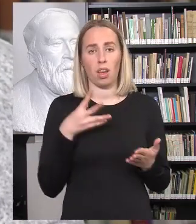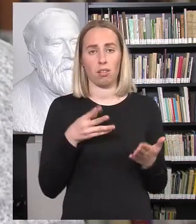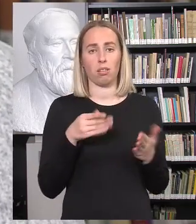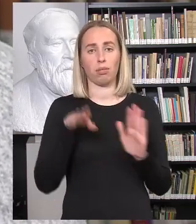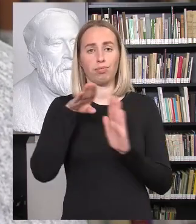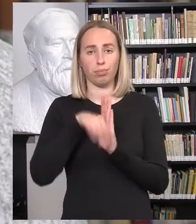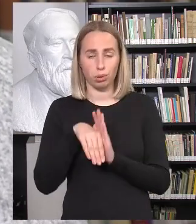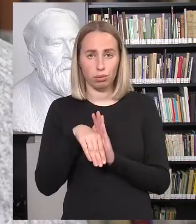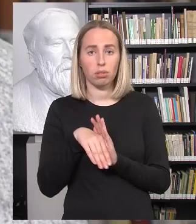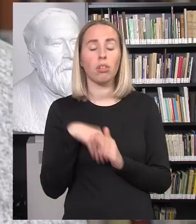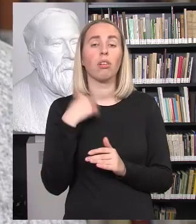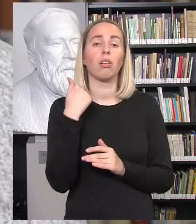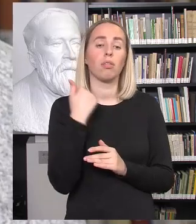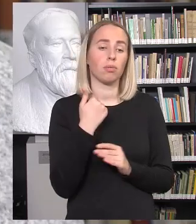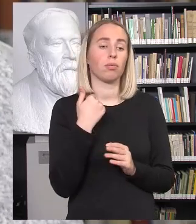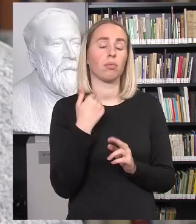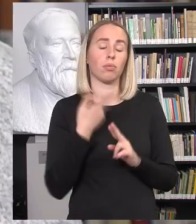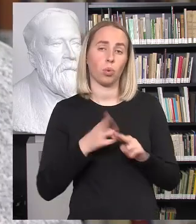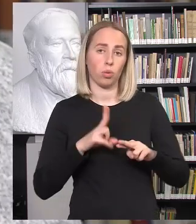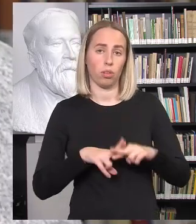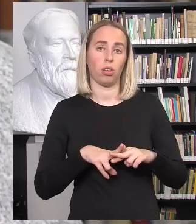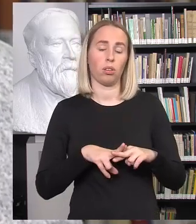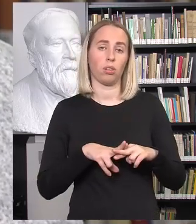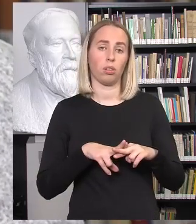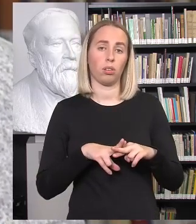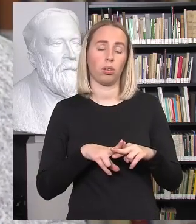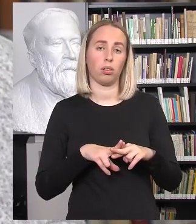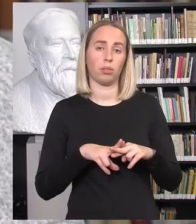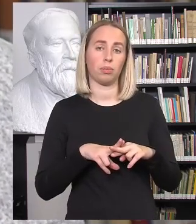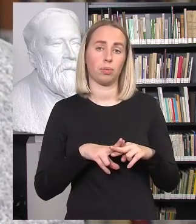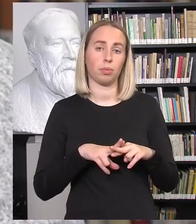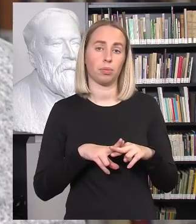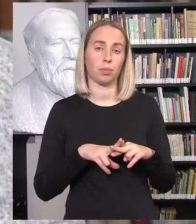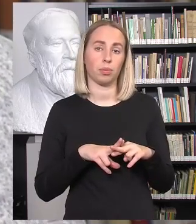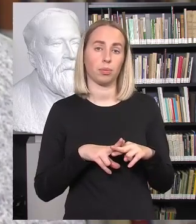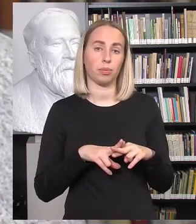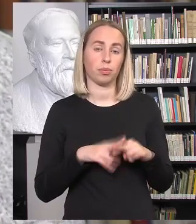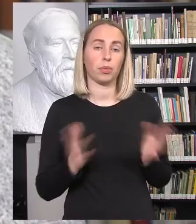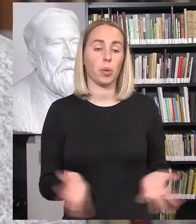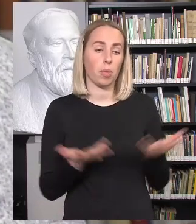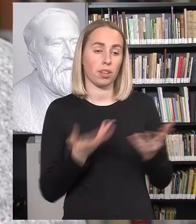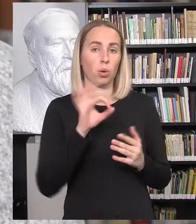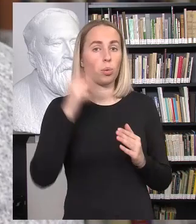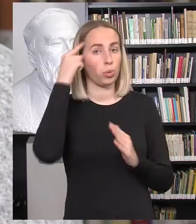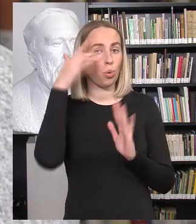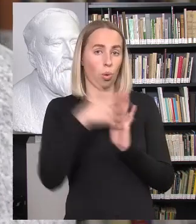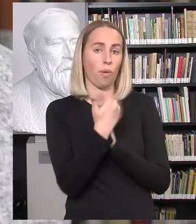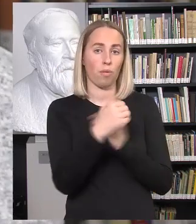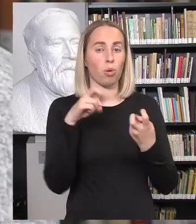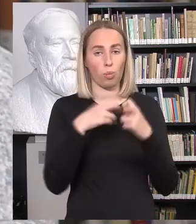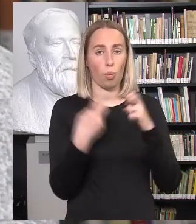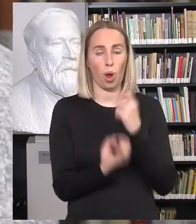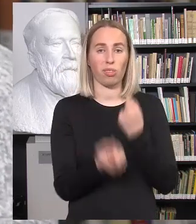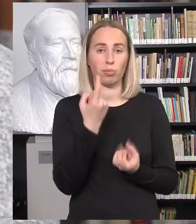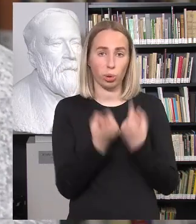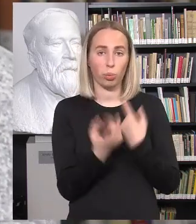paskatina būtent tokius vaikus į tas visos psichologinės problemos, kažkokias